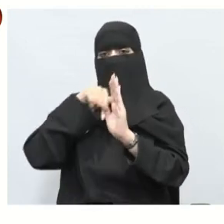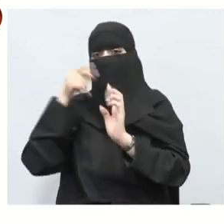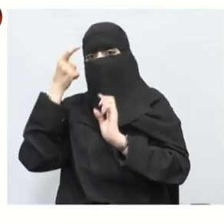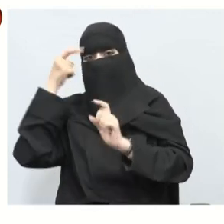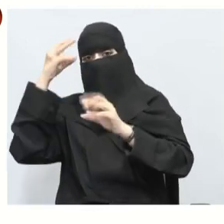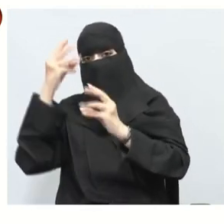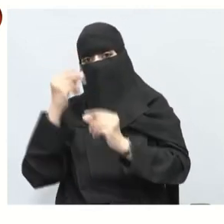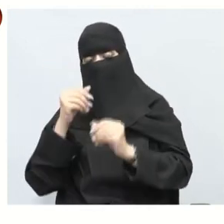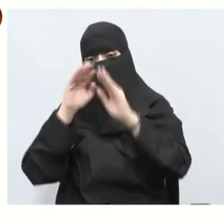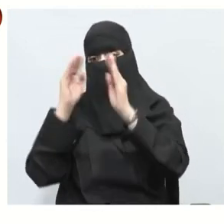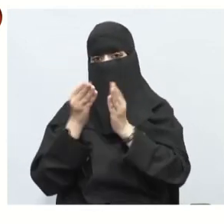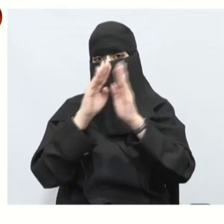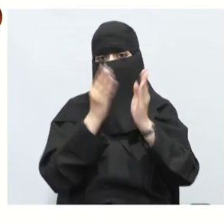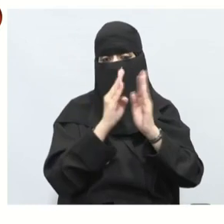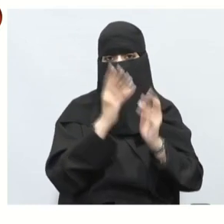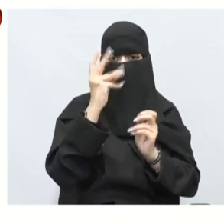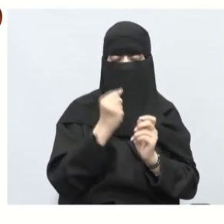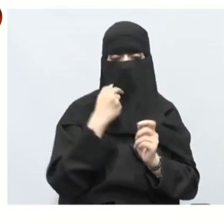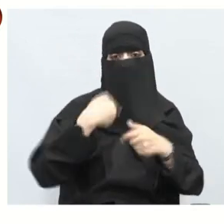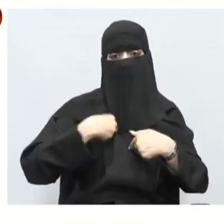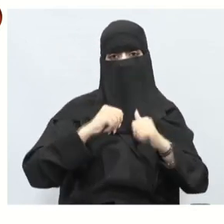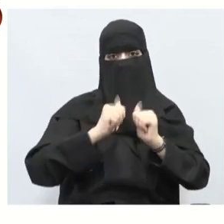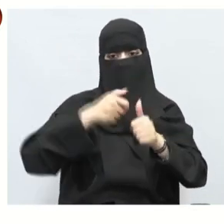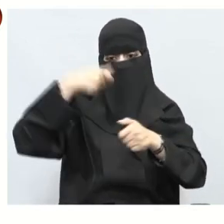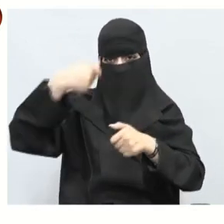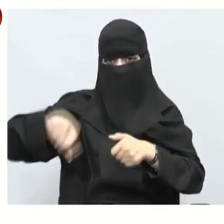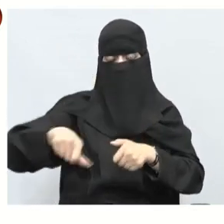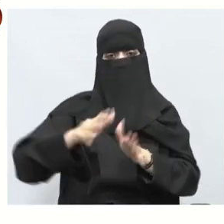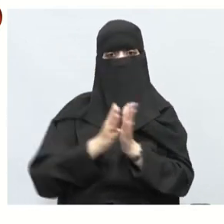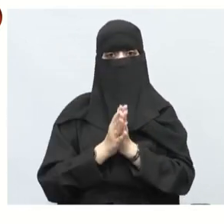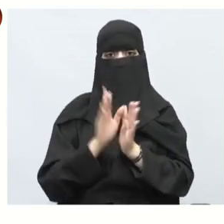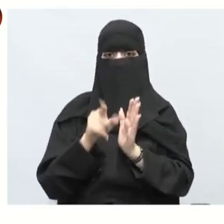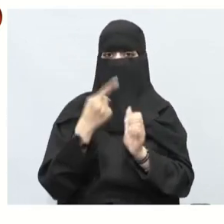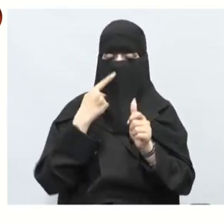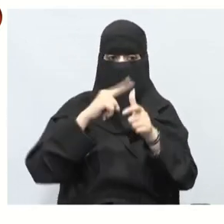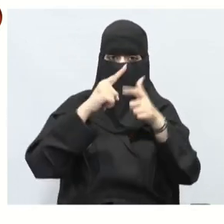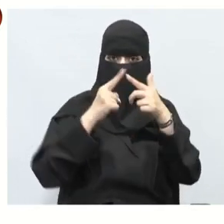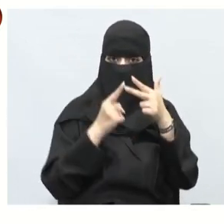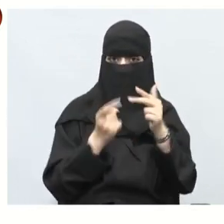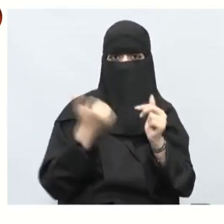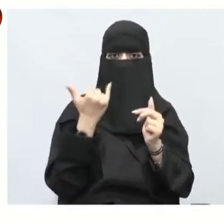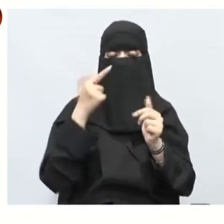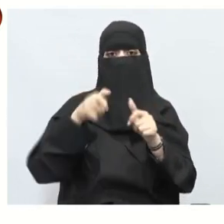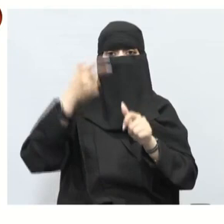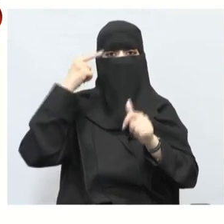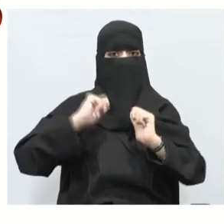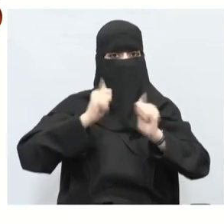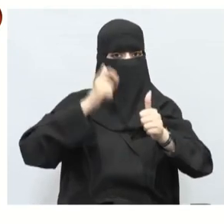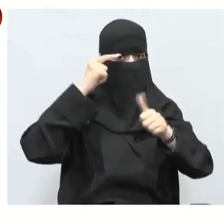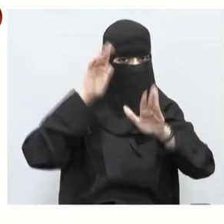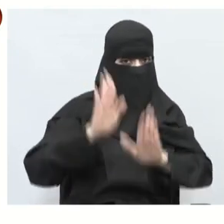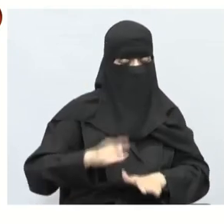الأقفاص التي يمكن شراءها لأن أنت عندك توفر عندك الآن ثلاثة أشياء مهمة حتى تستطيع أن تجدها